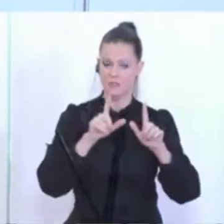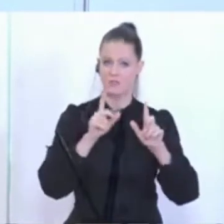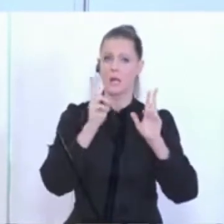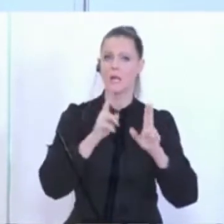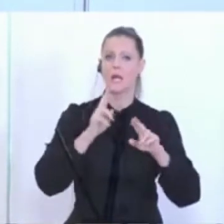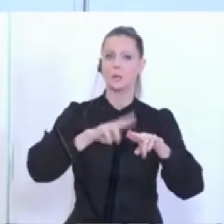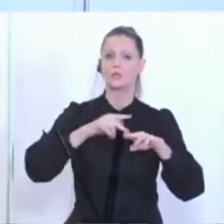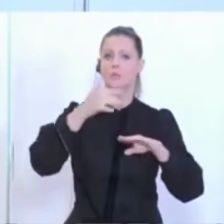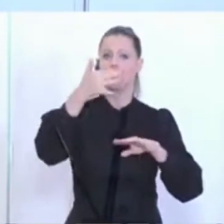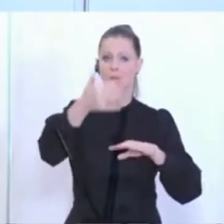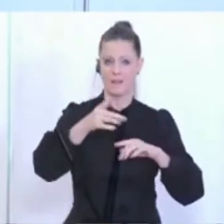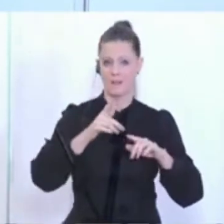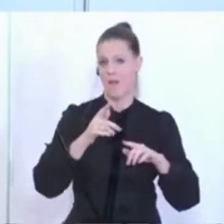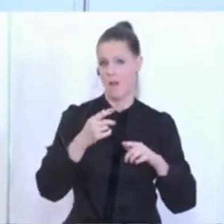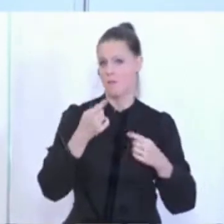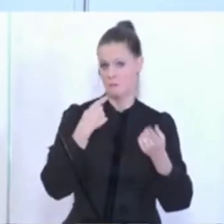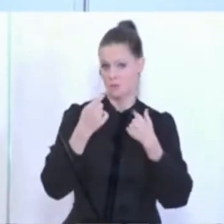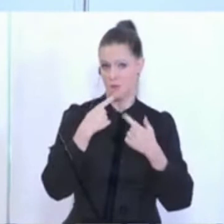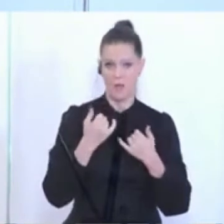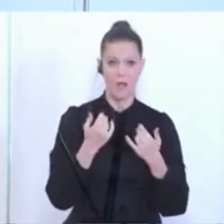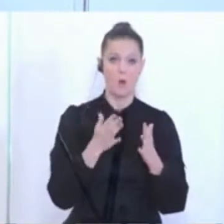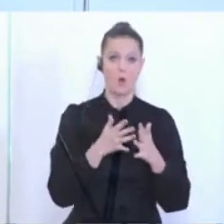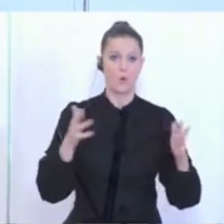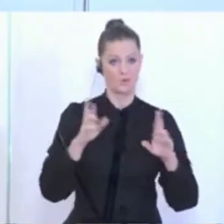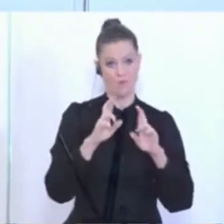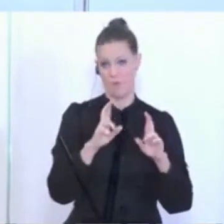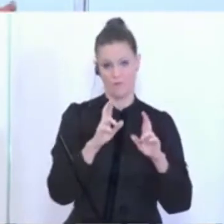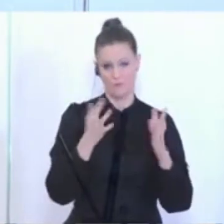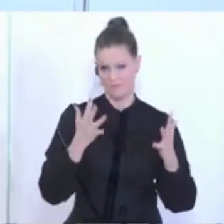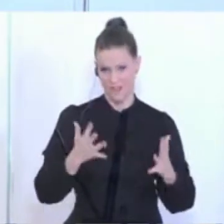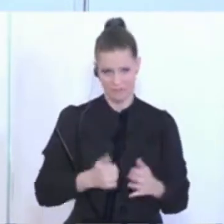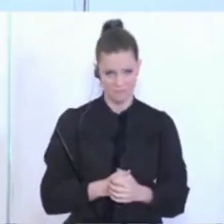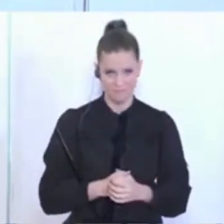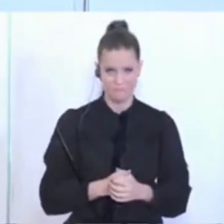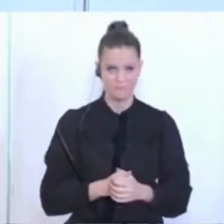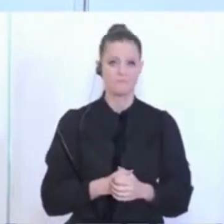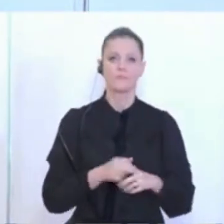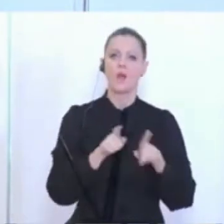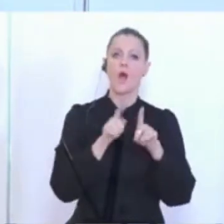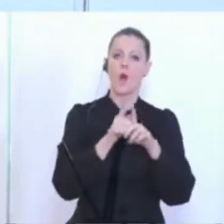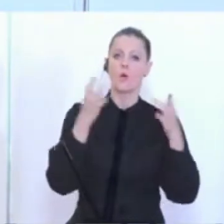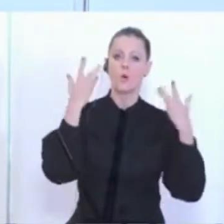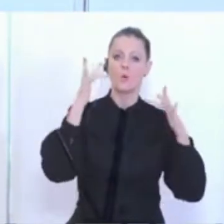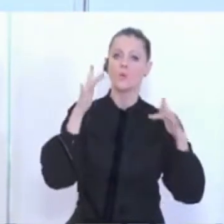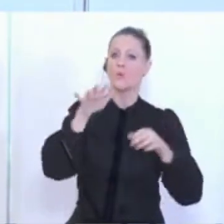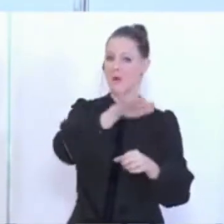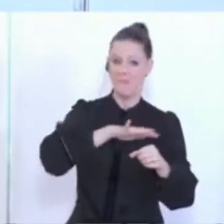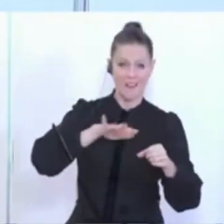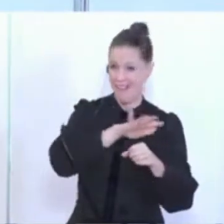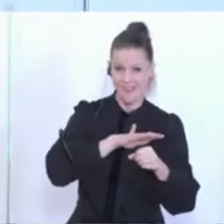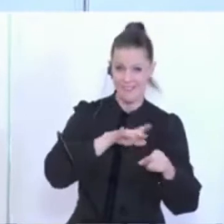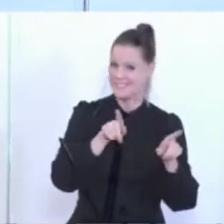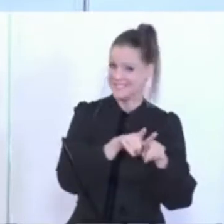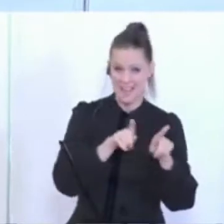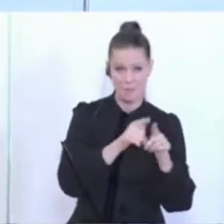unterhalten. Ich will da aber gar keine großen Hoffnungen wecken. Das gilt ja für den Kulturbereich genauso. Das gilt auch